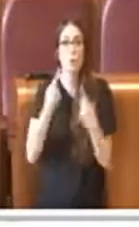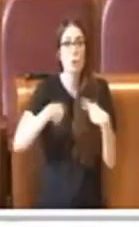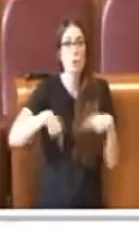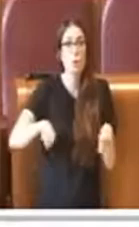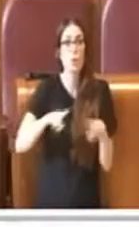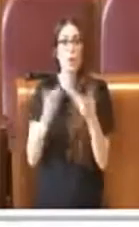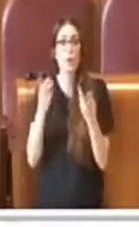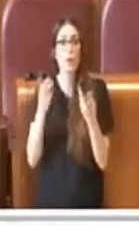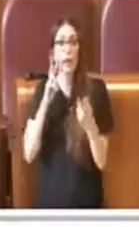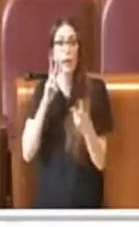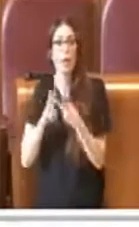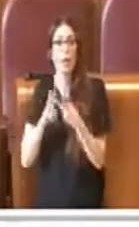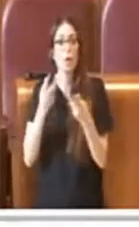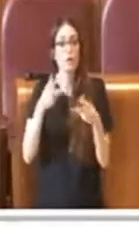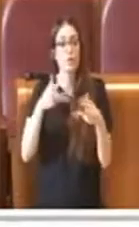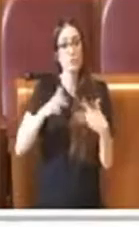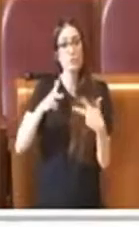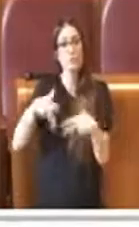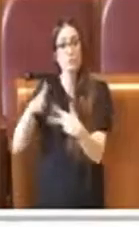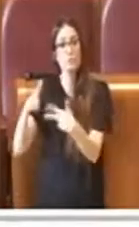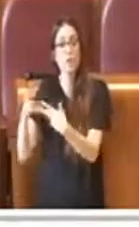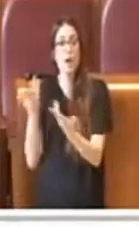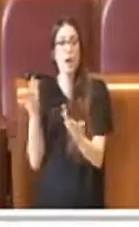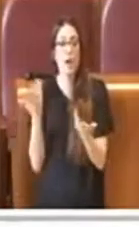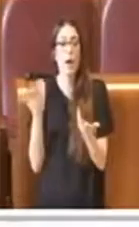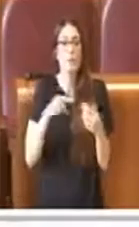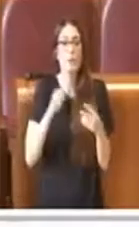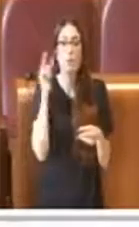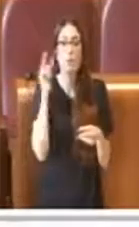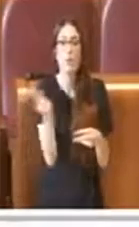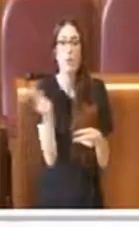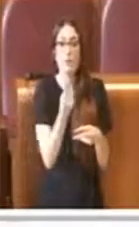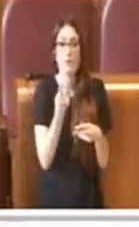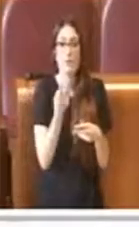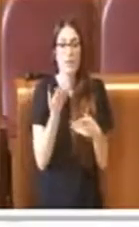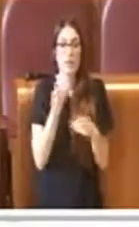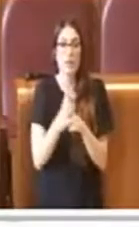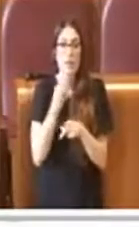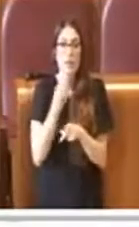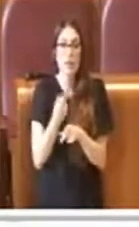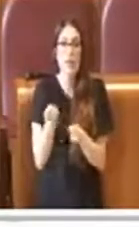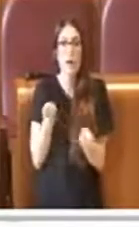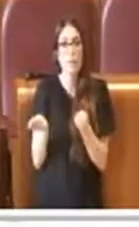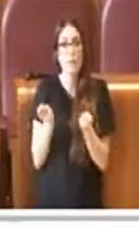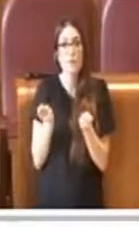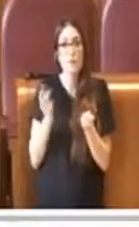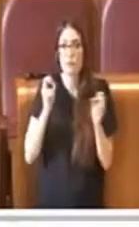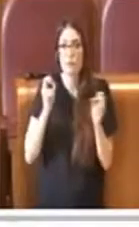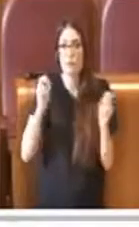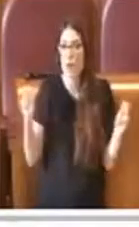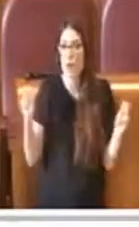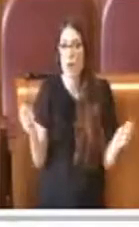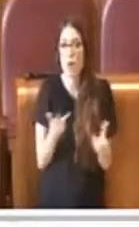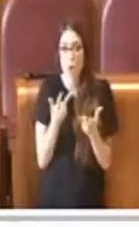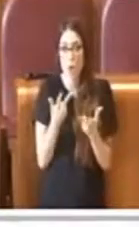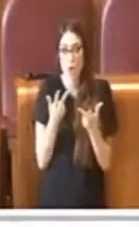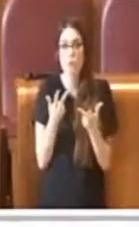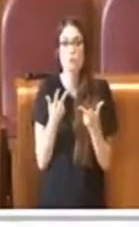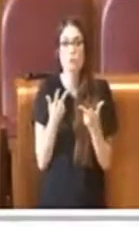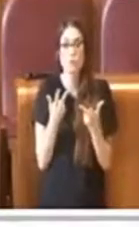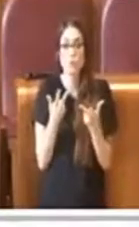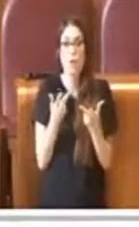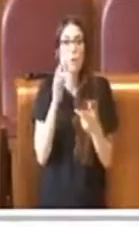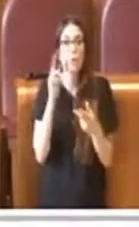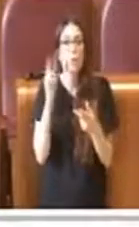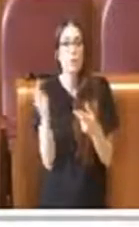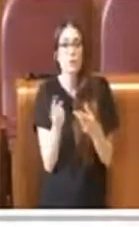si sono svolti secondo questa modalità e da questo punto di vista devo dire che la nostra amministrazione è stata veramente veloce dal punto